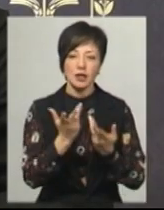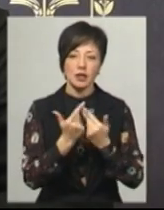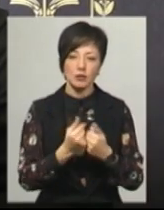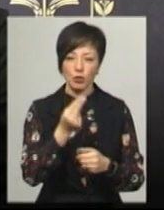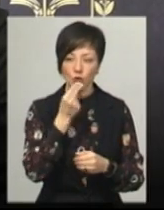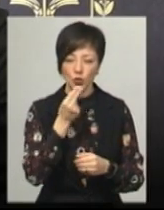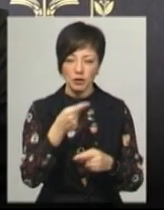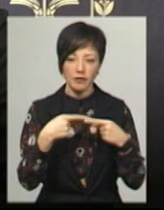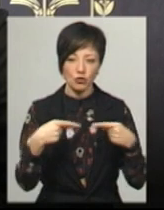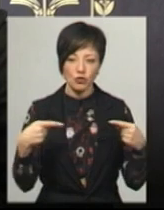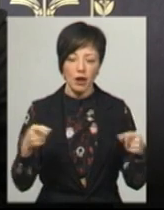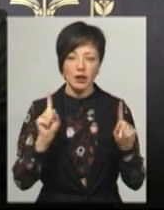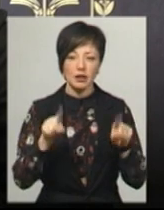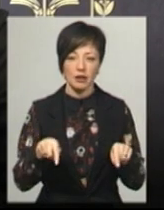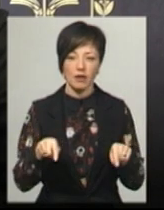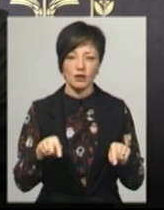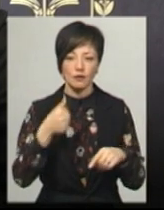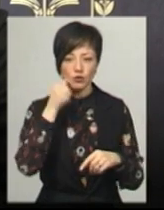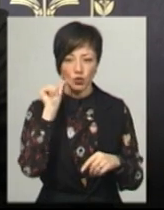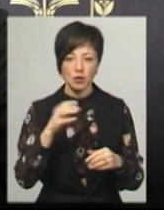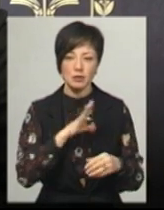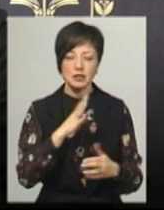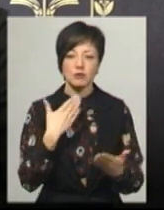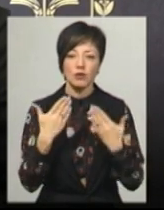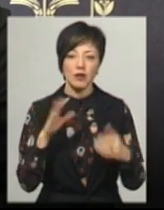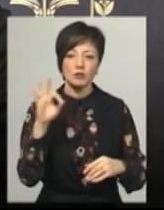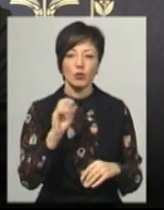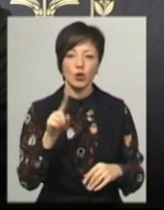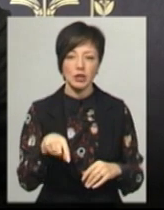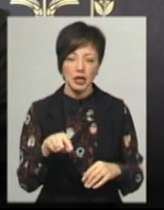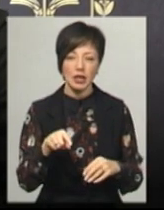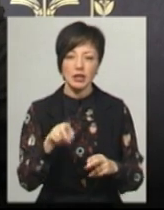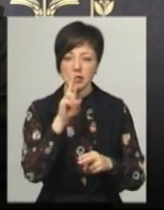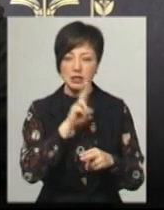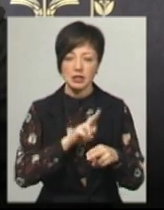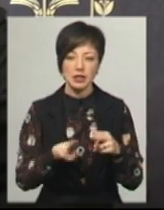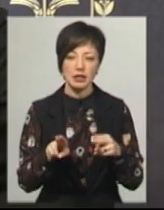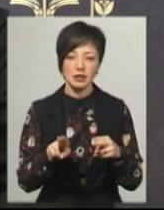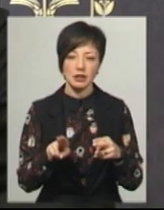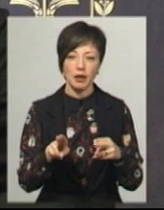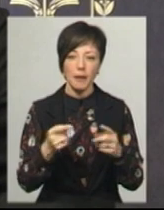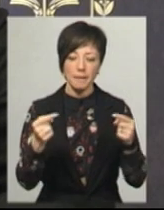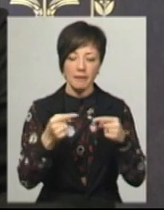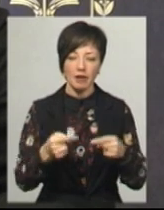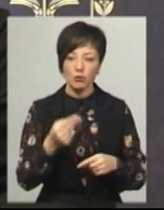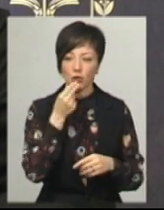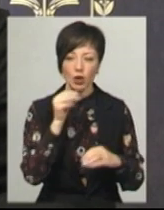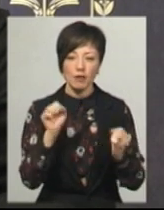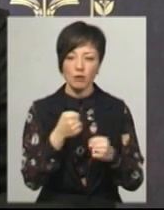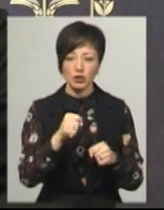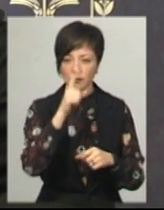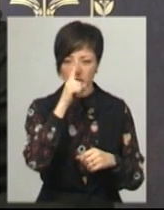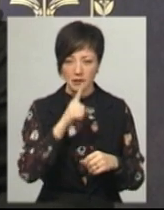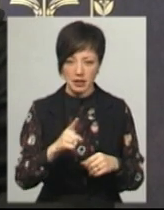харчування і навіть вчора ми спілкувалися про те, що зникнення певних продуктів неможливо протягом